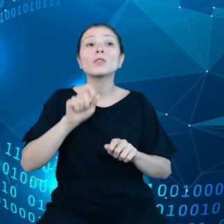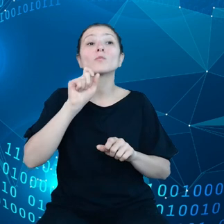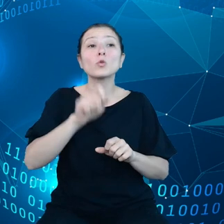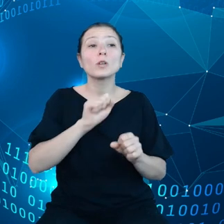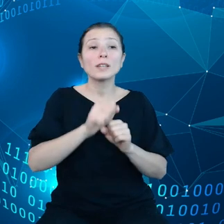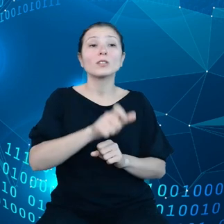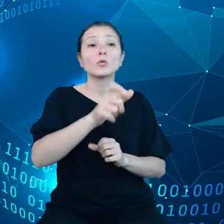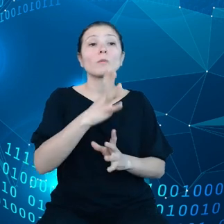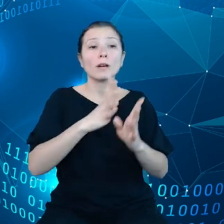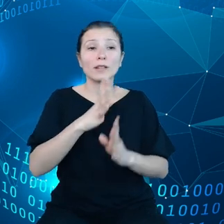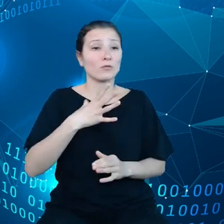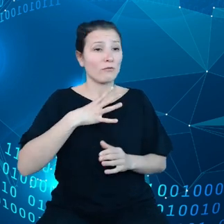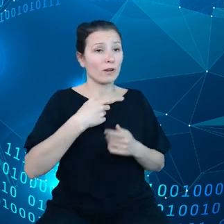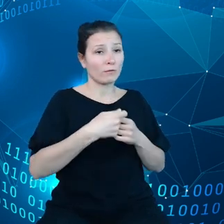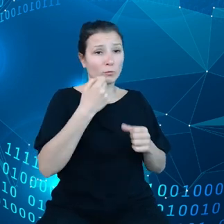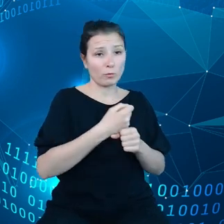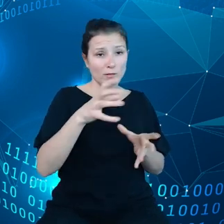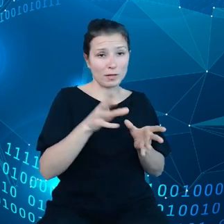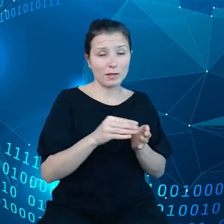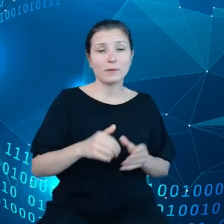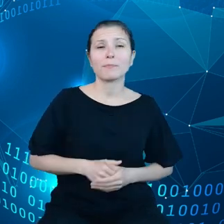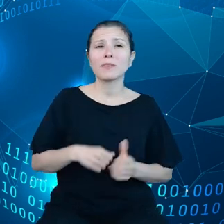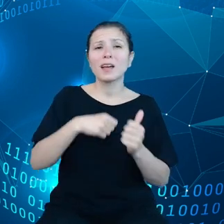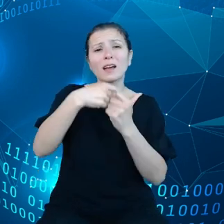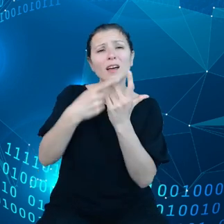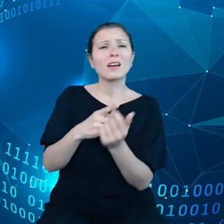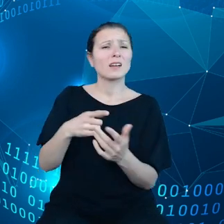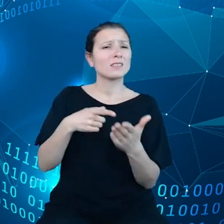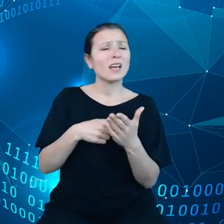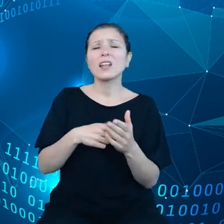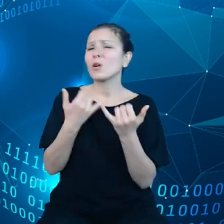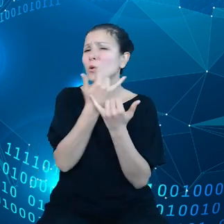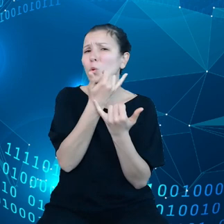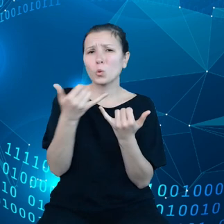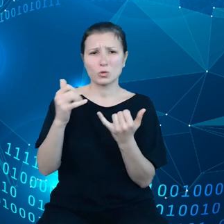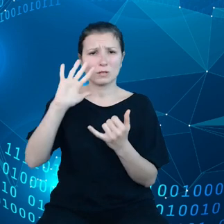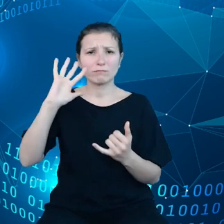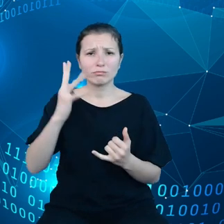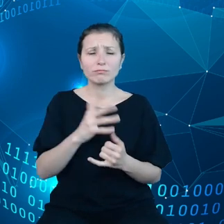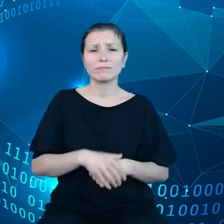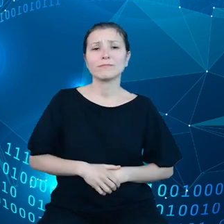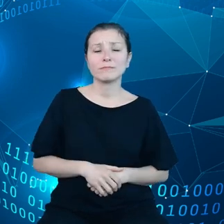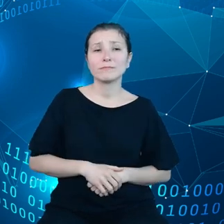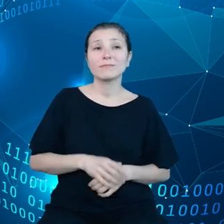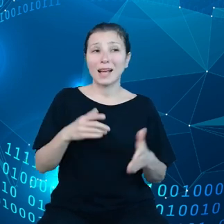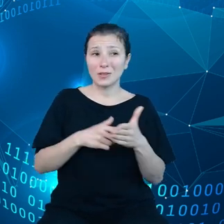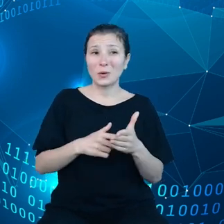Najważniejsze jest to, że te cele są różne, natomiast to one stoją za tym, że w ogóle korzystamy